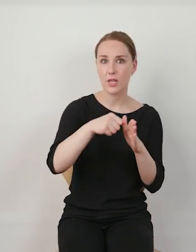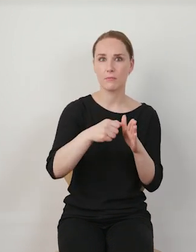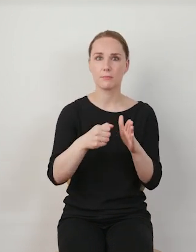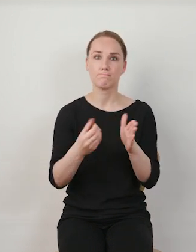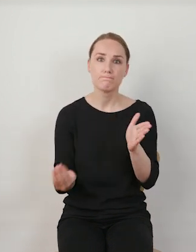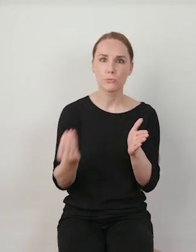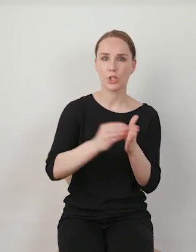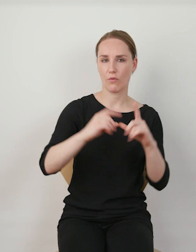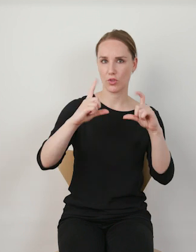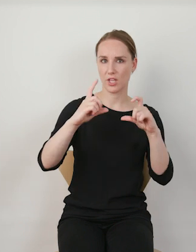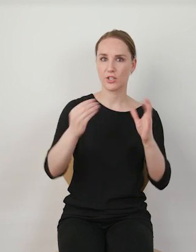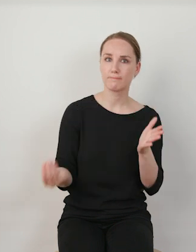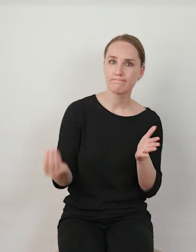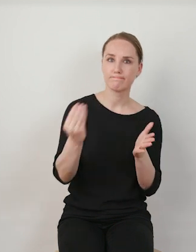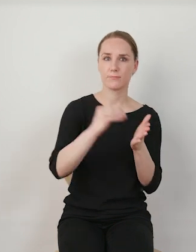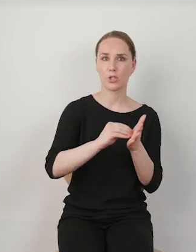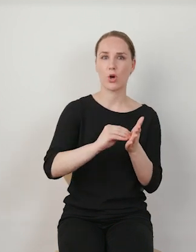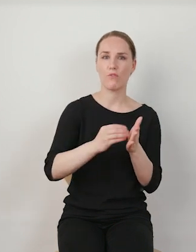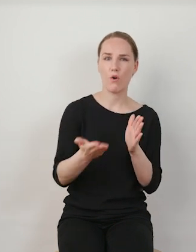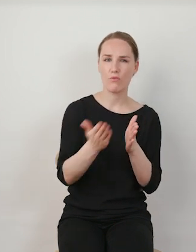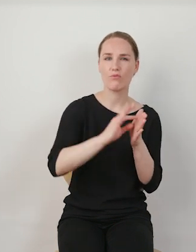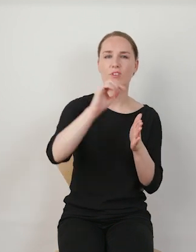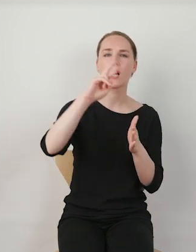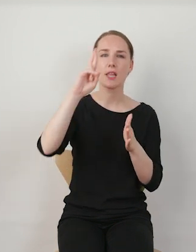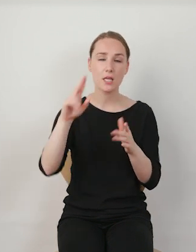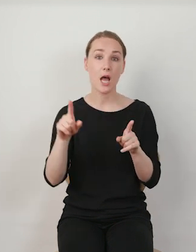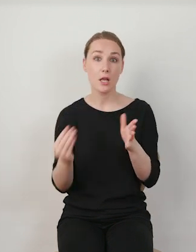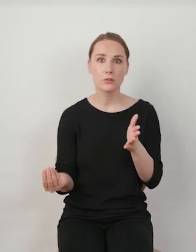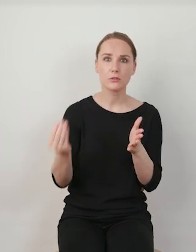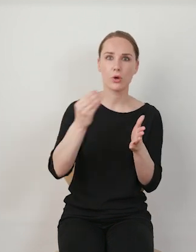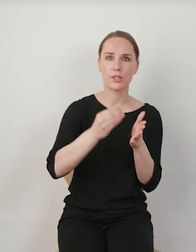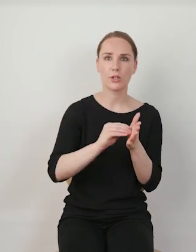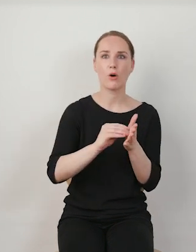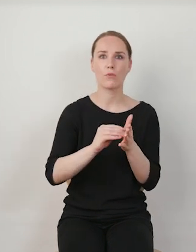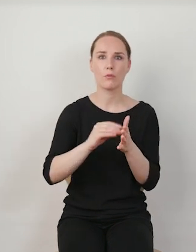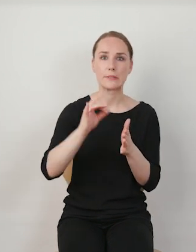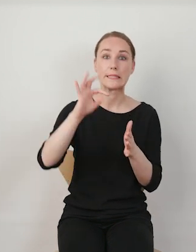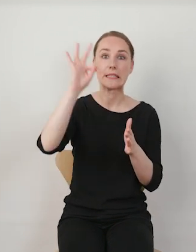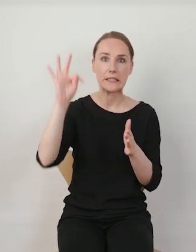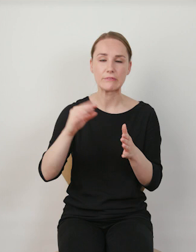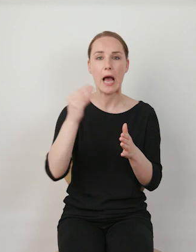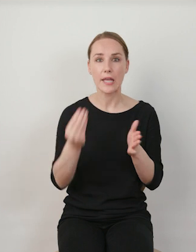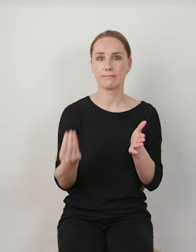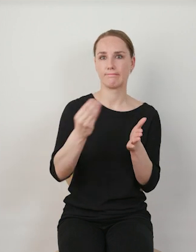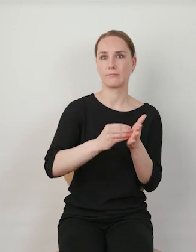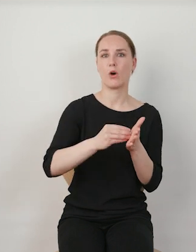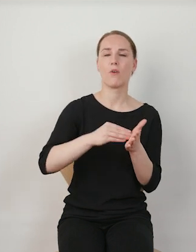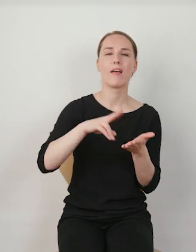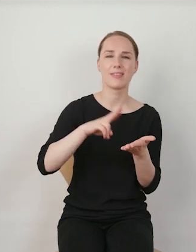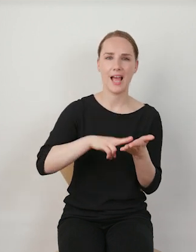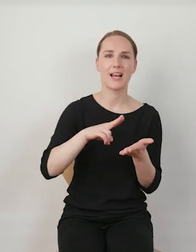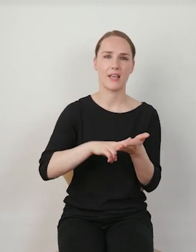może być naniesione zdjęcie, a na tym zdjęciu może być filtr, a przy tym filtrze zdjęciu może być jeszcze jakiś gif i dodatkowo jeszcze jakaś